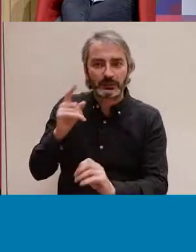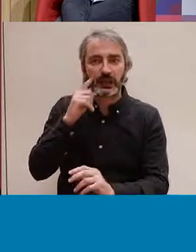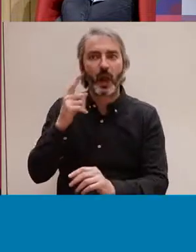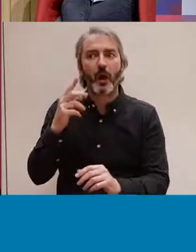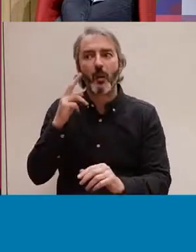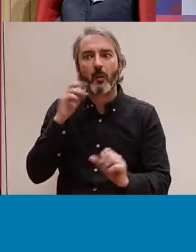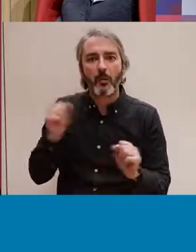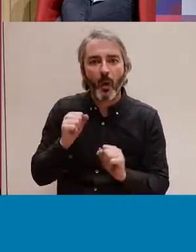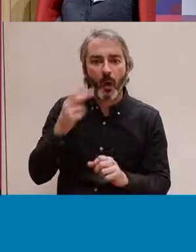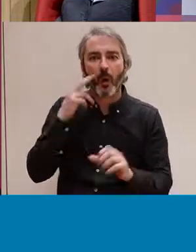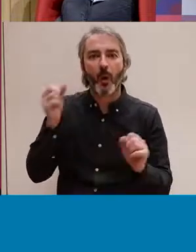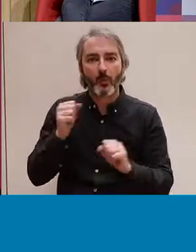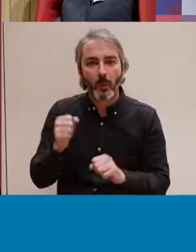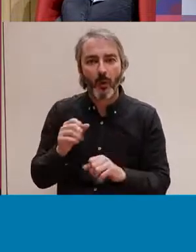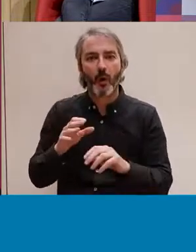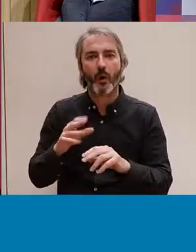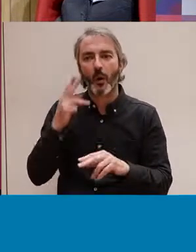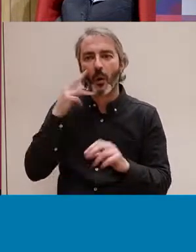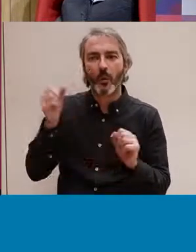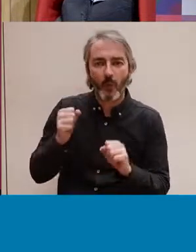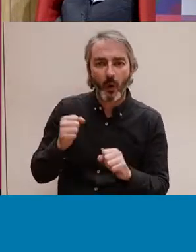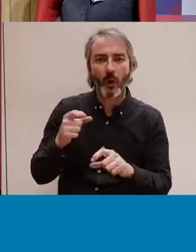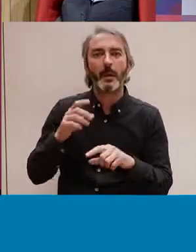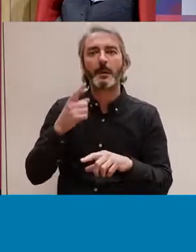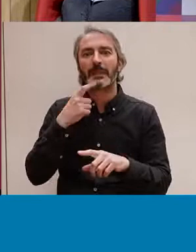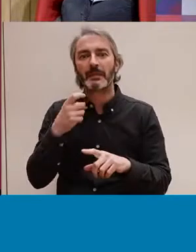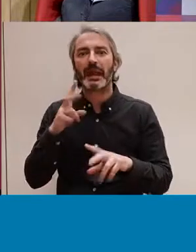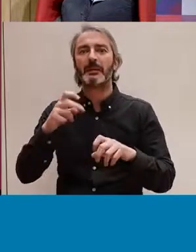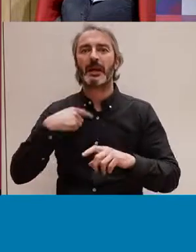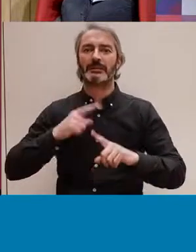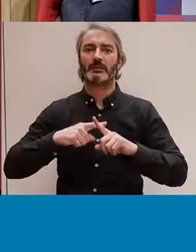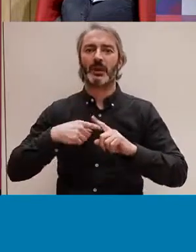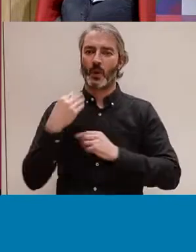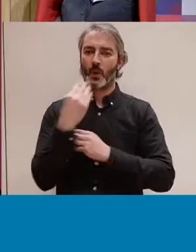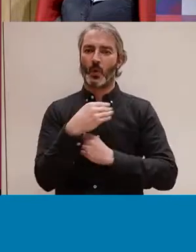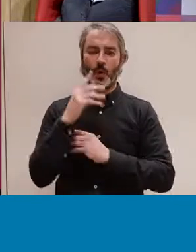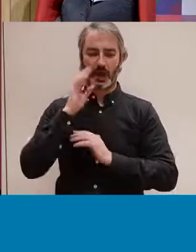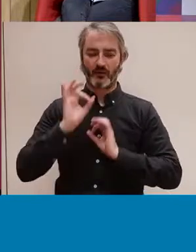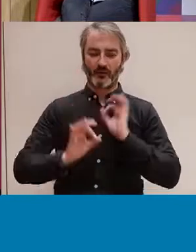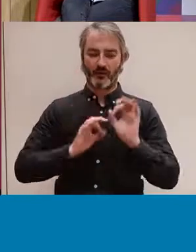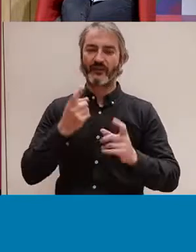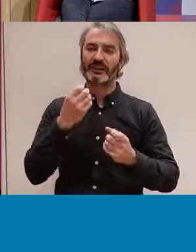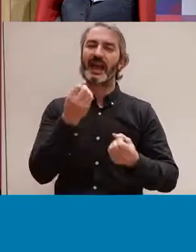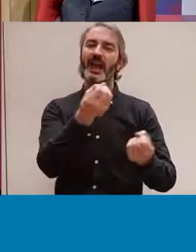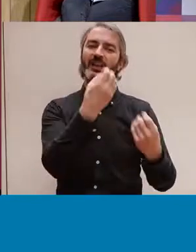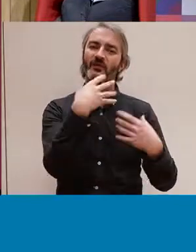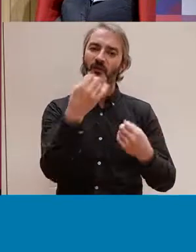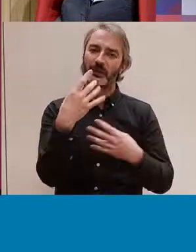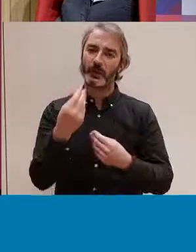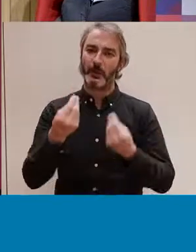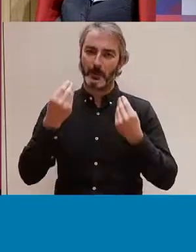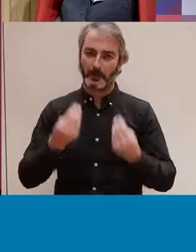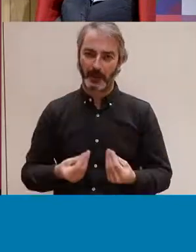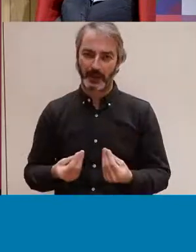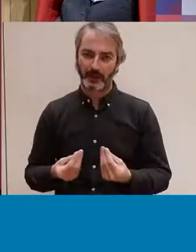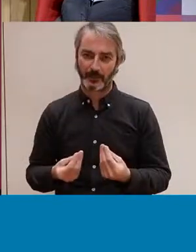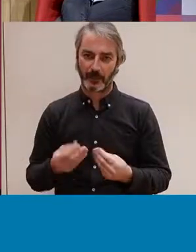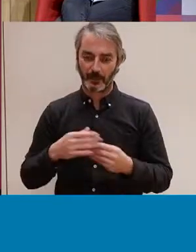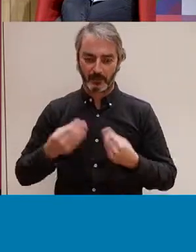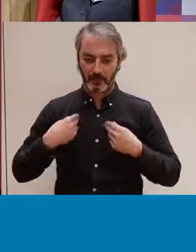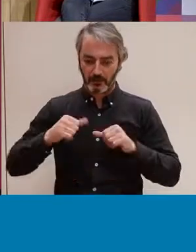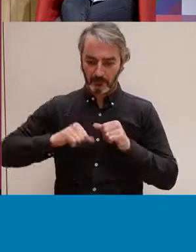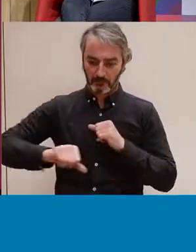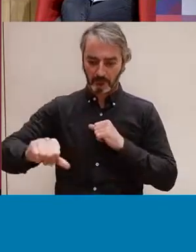responsabilitzar els adolescents i les adolescents en la cura de la seva sexualitat i en la informació de què és el que poden viure